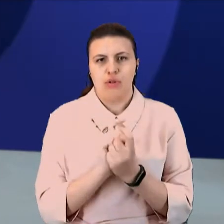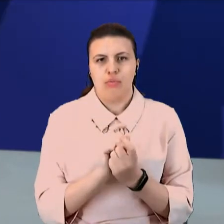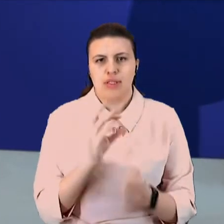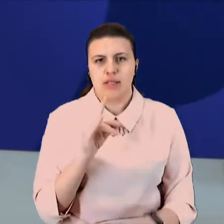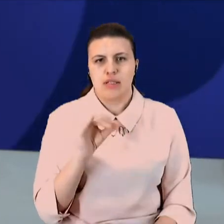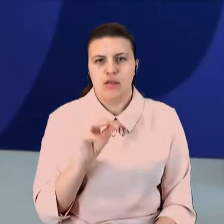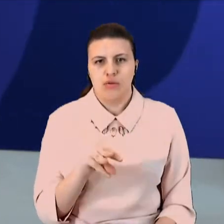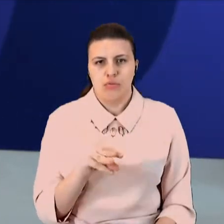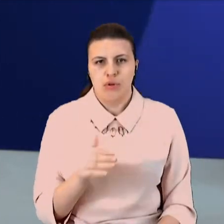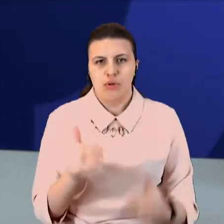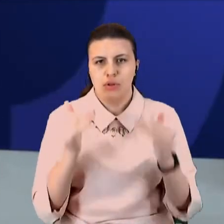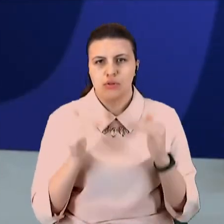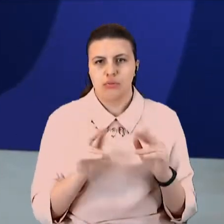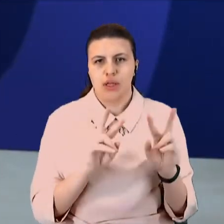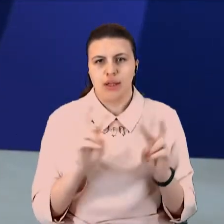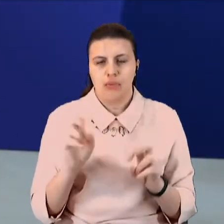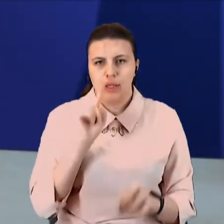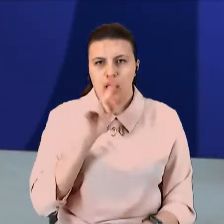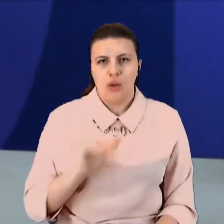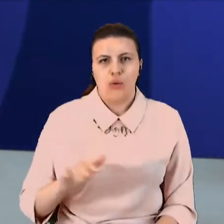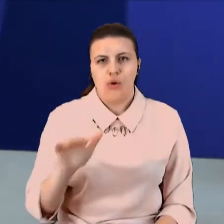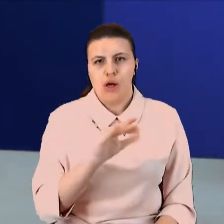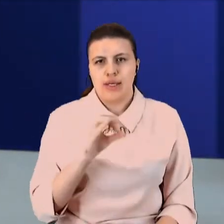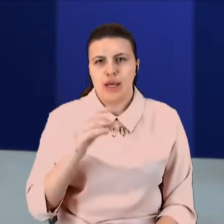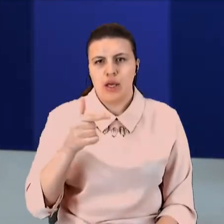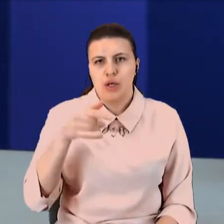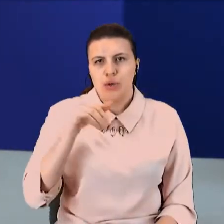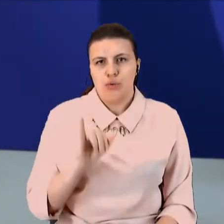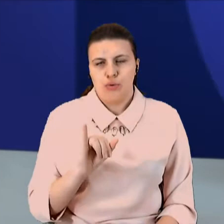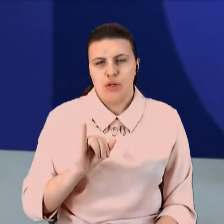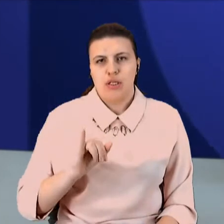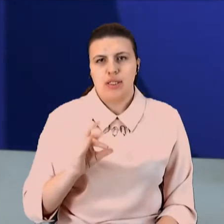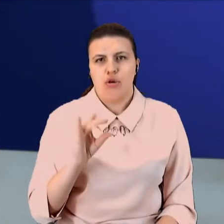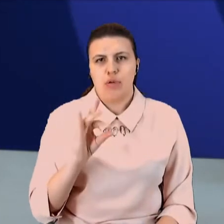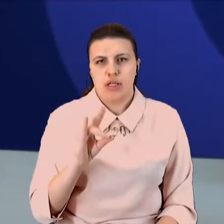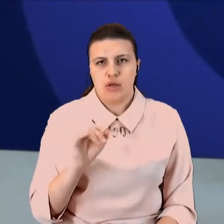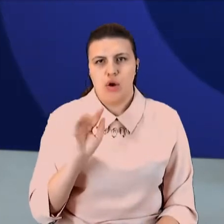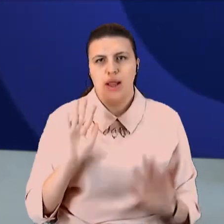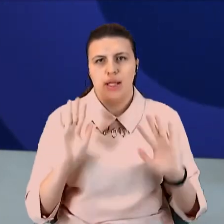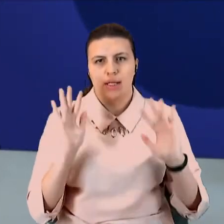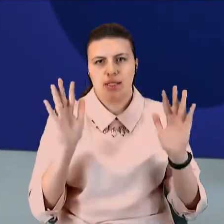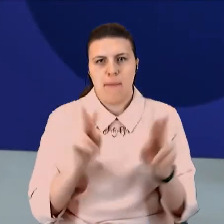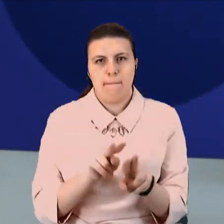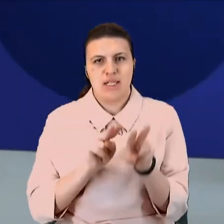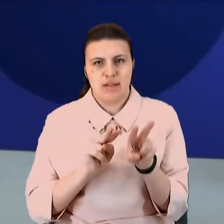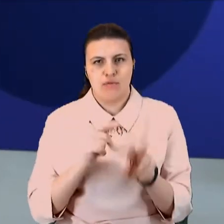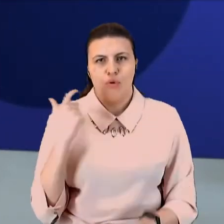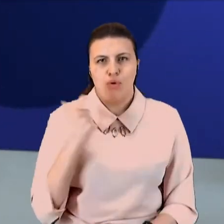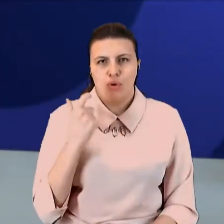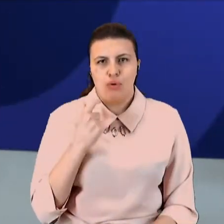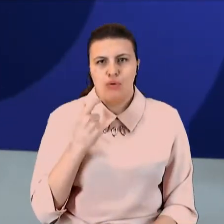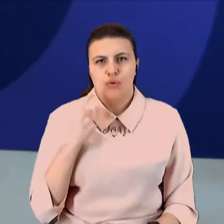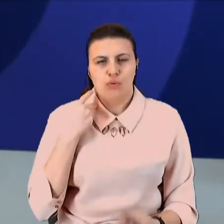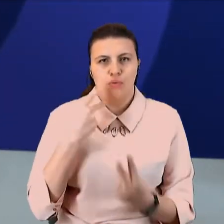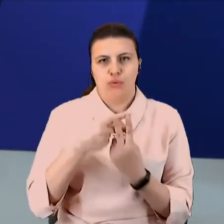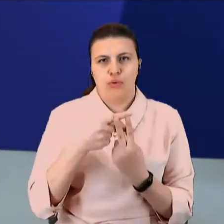наступної теми. На Луганщині єгерю Старобільського лісомисливського господарство загрожує ув'язнення за спробу дати хабара